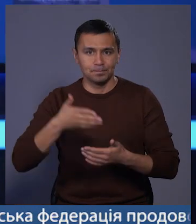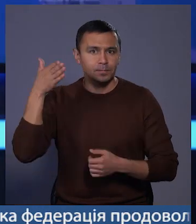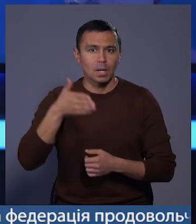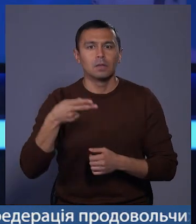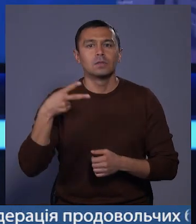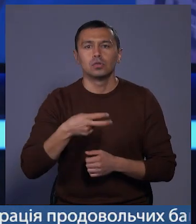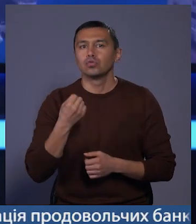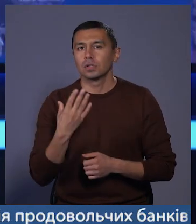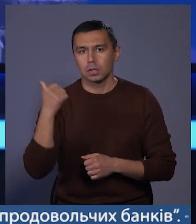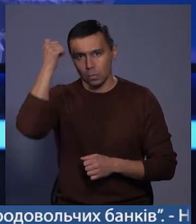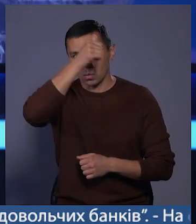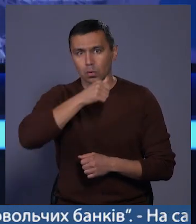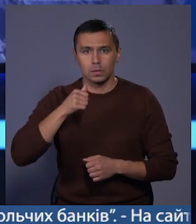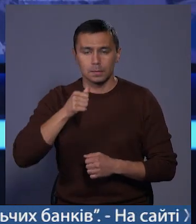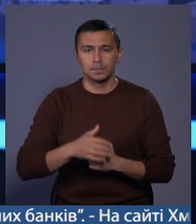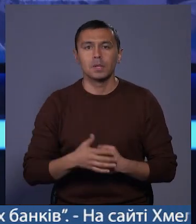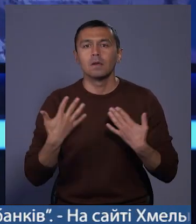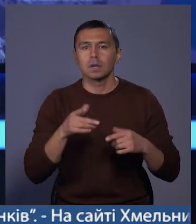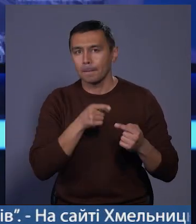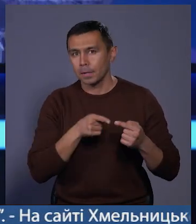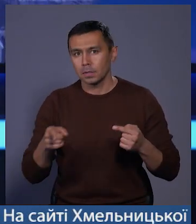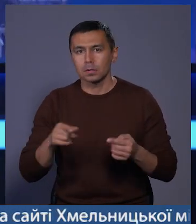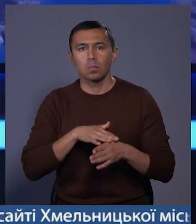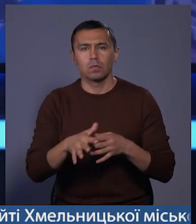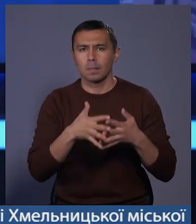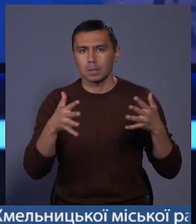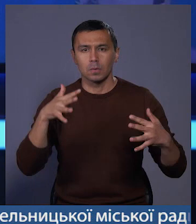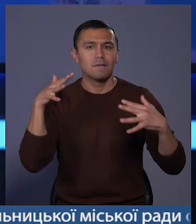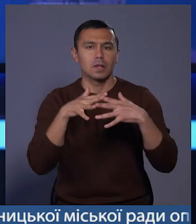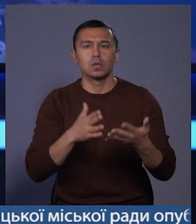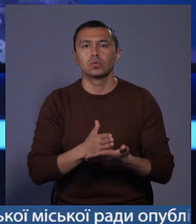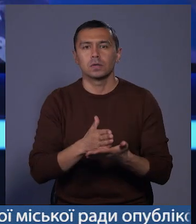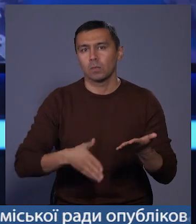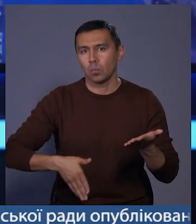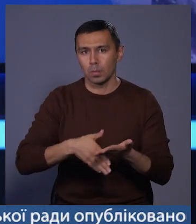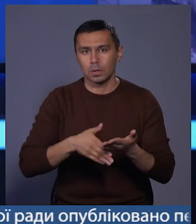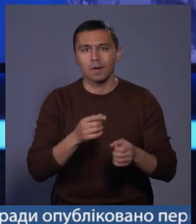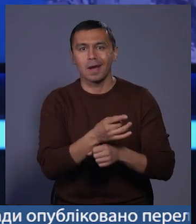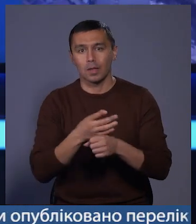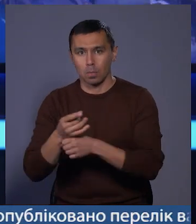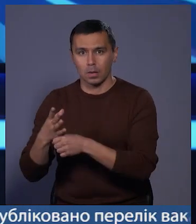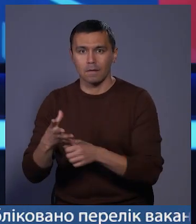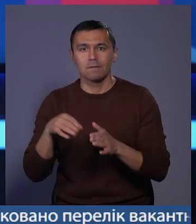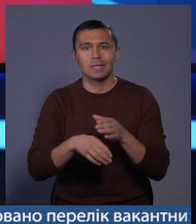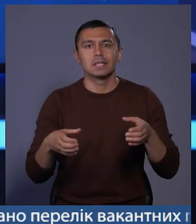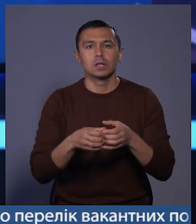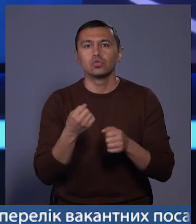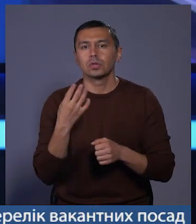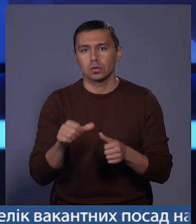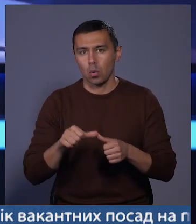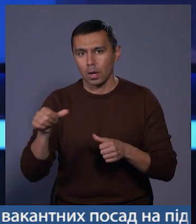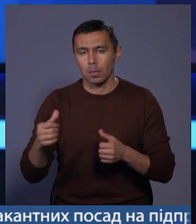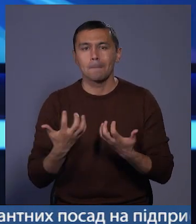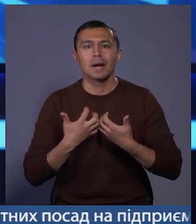у 2014 році. Вже під час полномасштабної війни служив помічником гранатометника у складі 14-ї